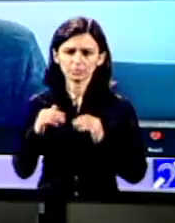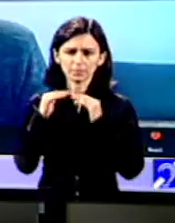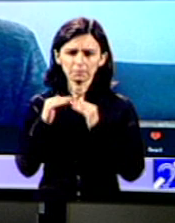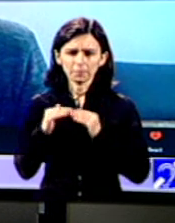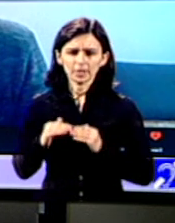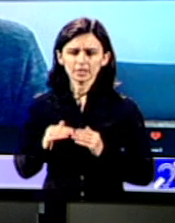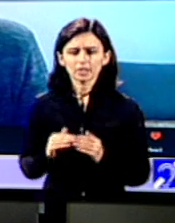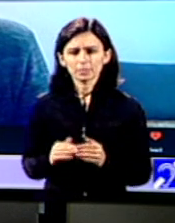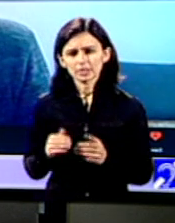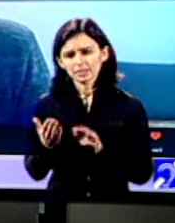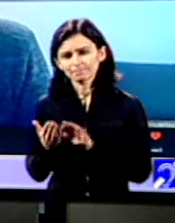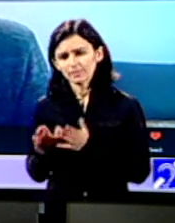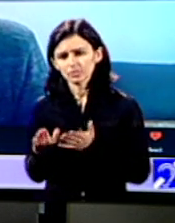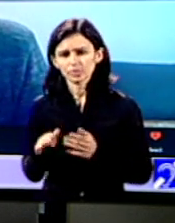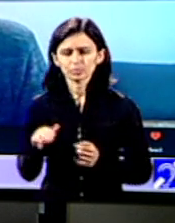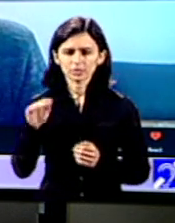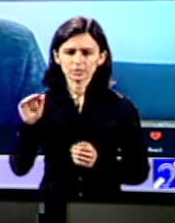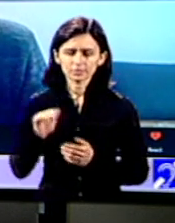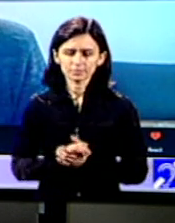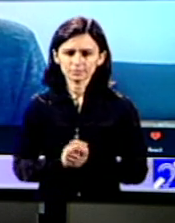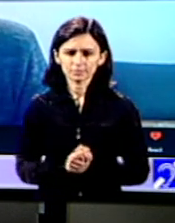demarare să spun așa acțiunii